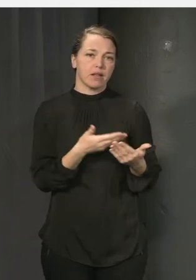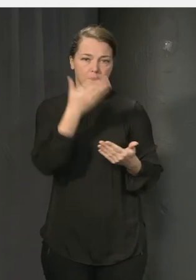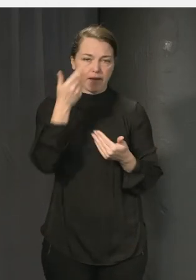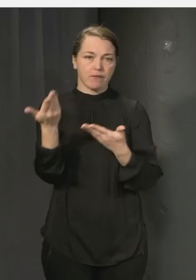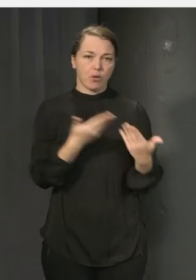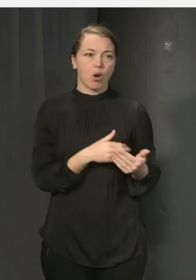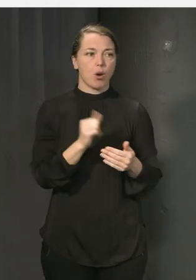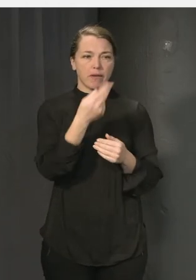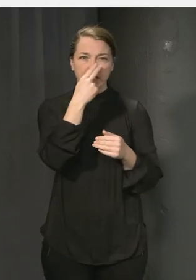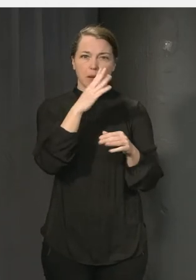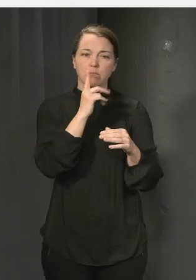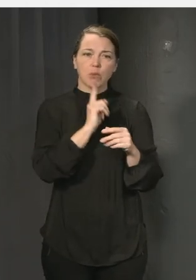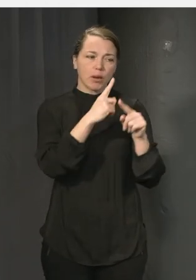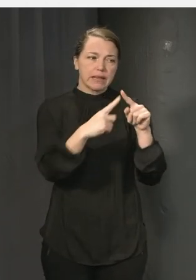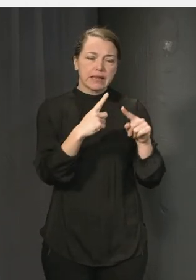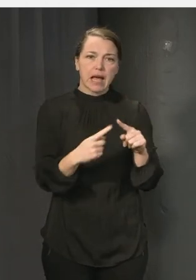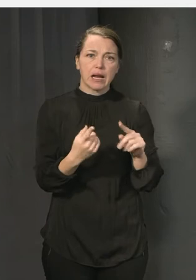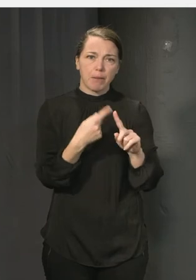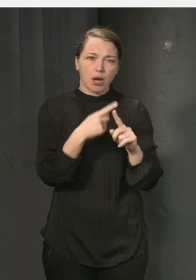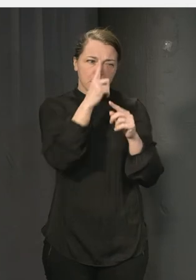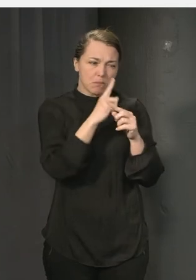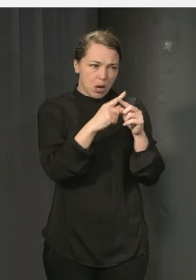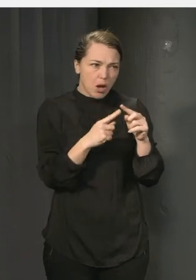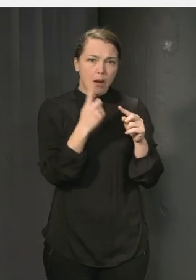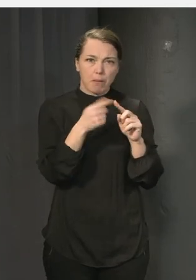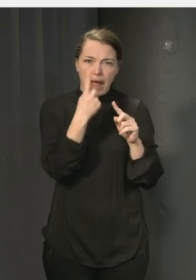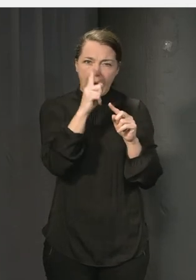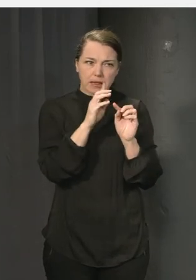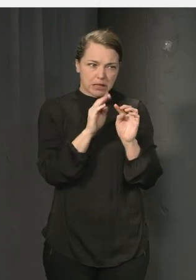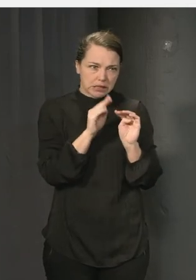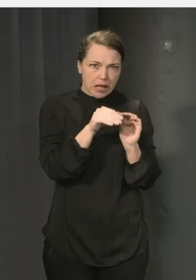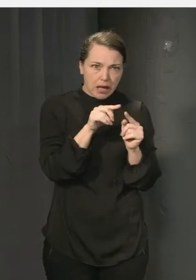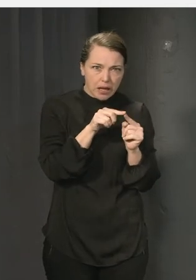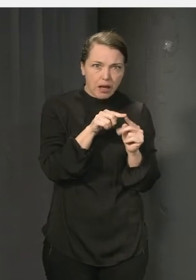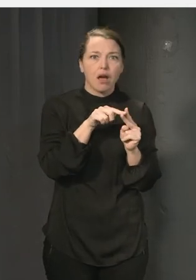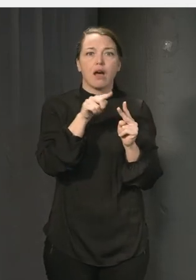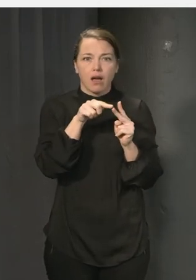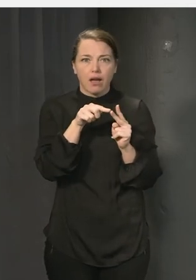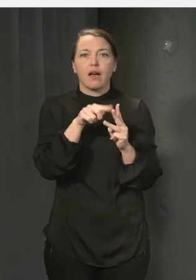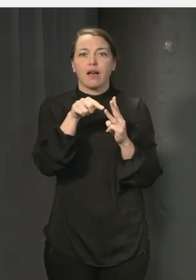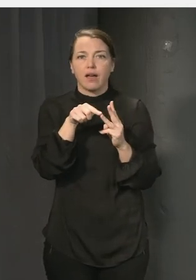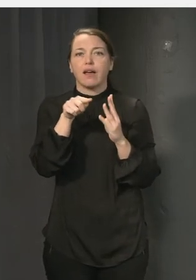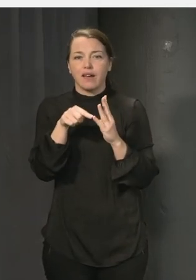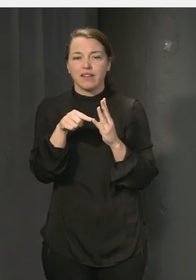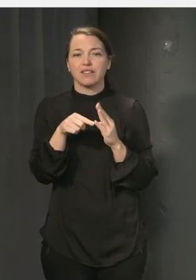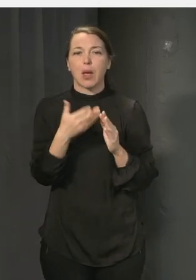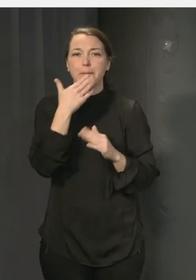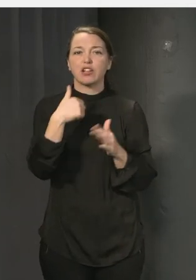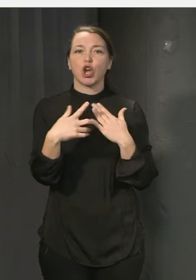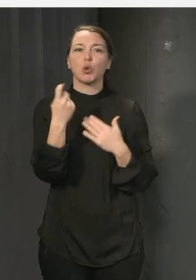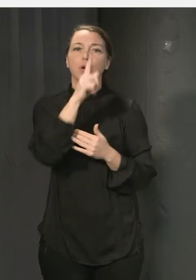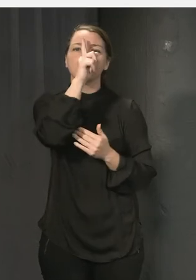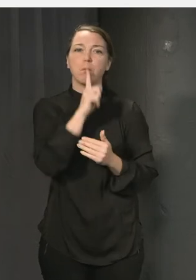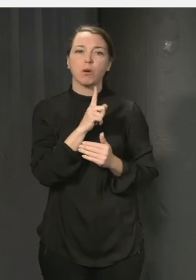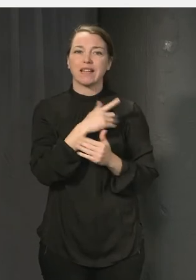börja i någon ände och se vad det leder och fortsätt. Så det är väl min uppmaning att bättre att göra något än att